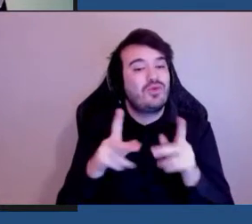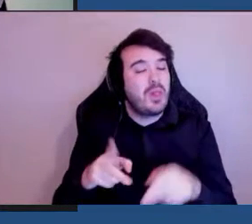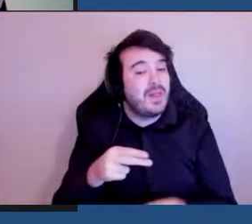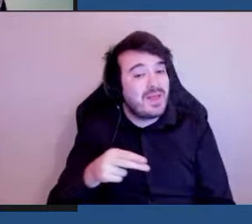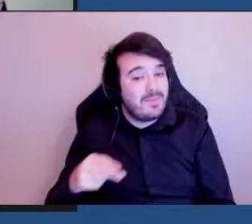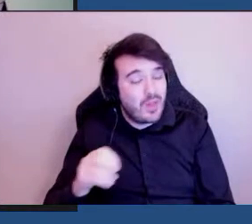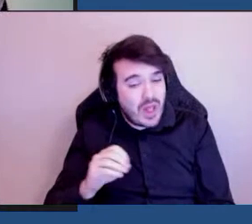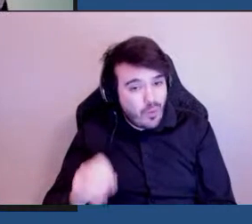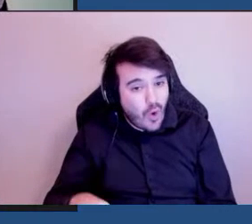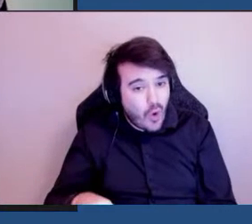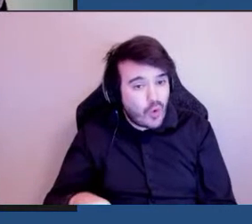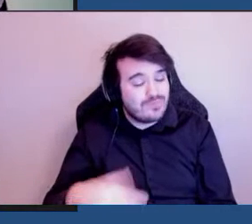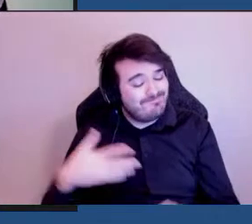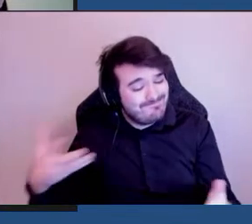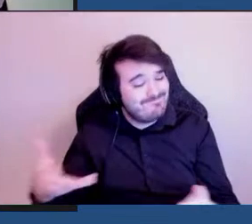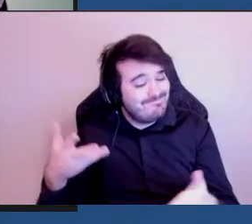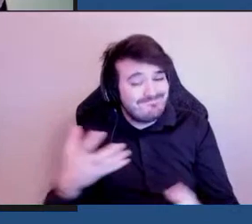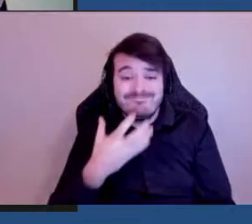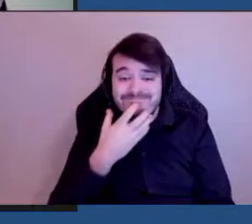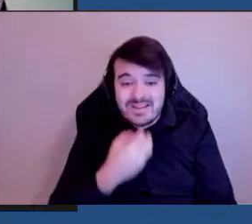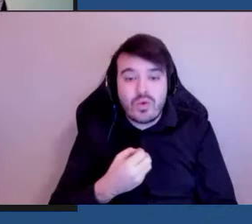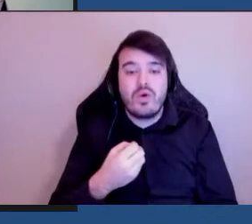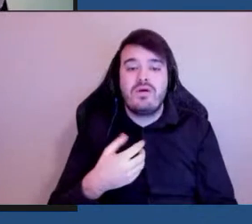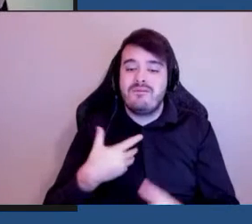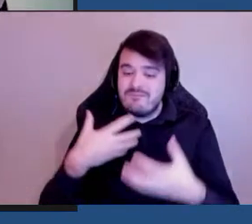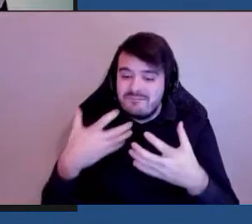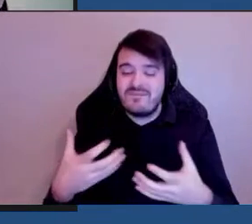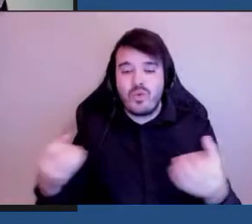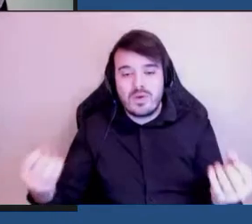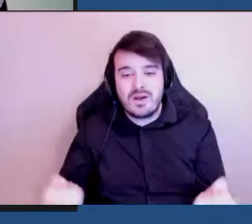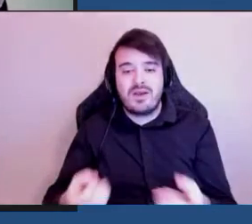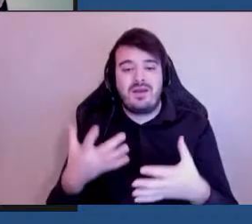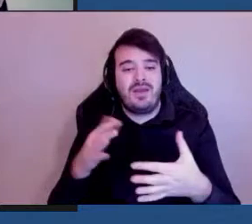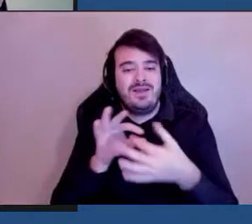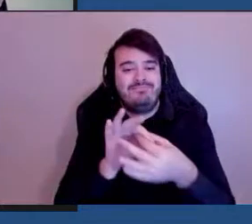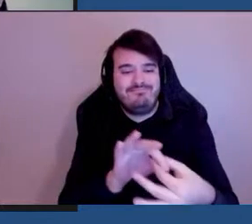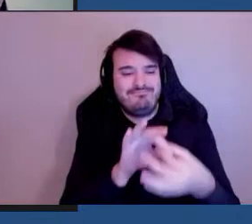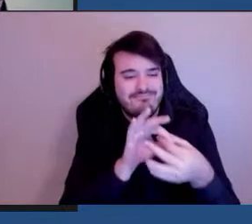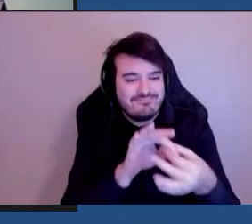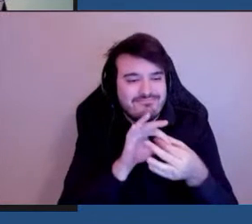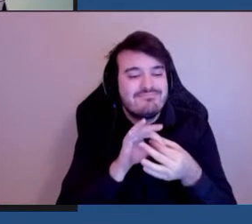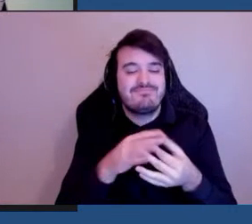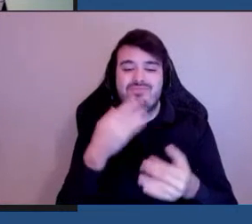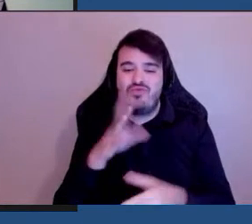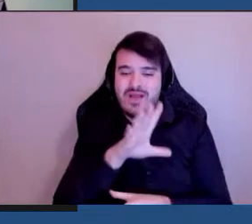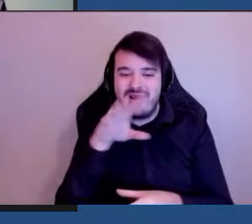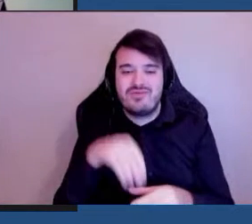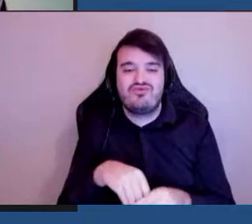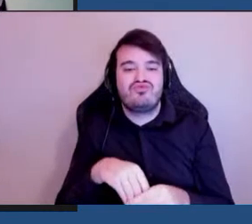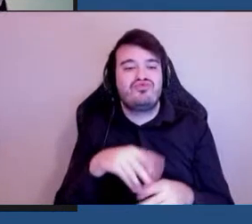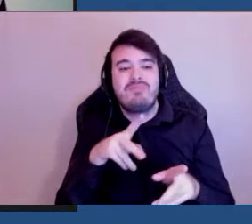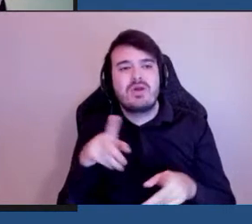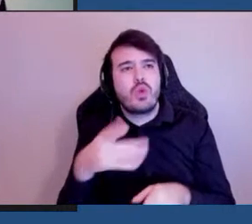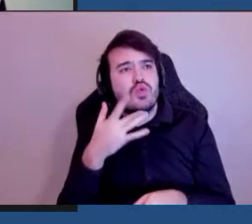handicapés à Ottawa nous voulons donc mieux inclure la voix des personnes